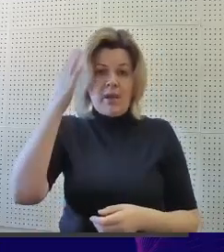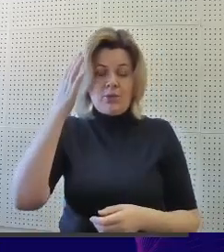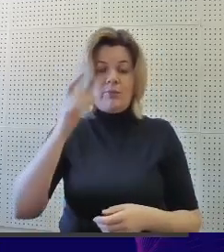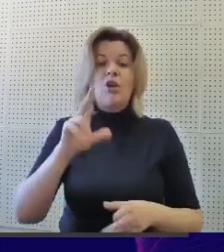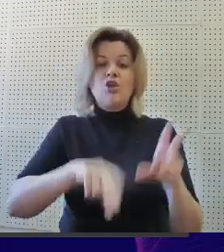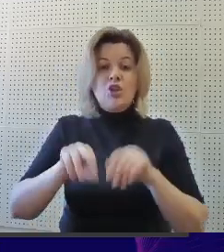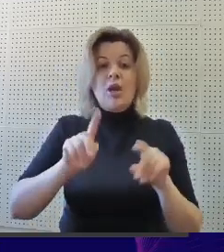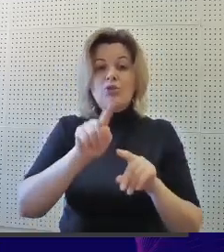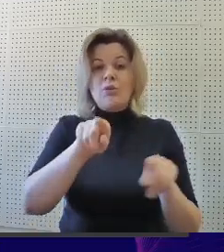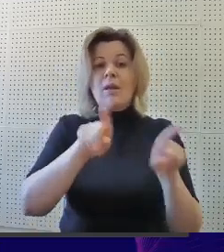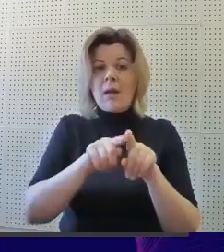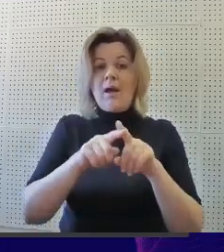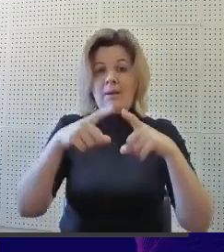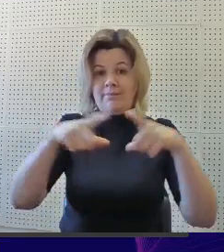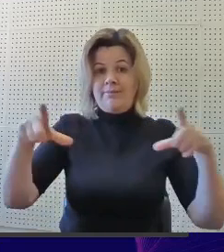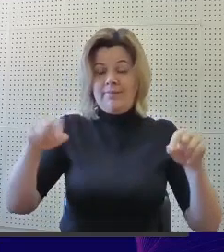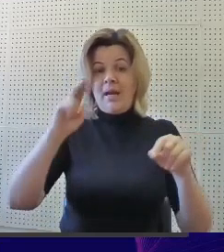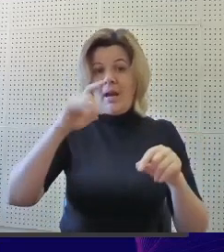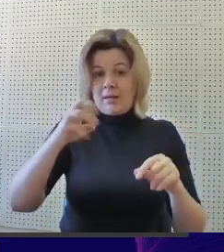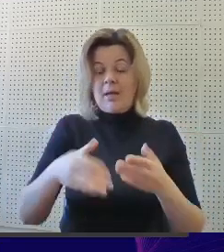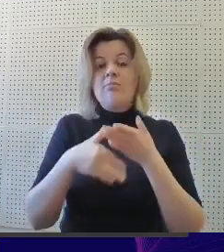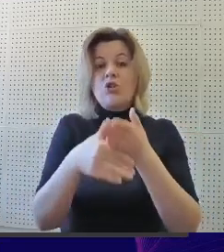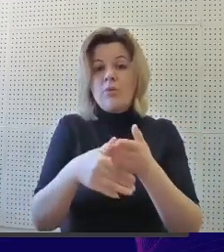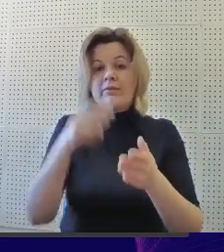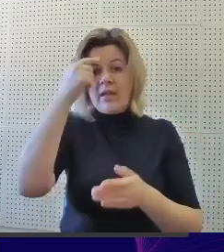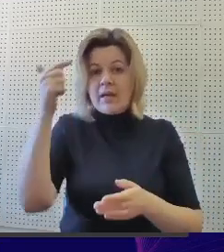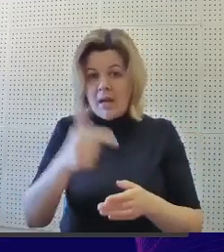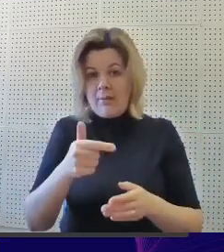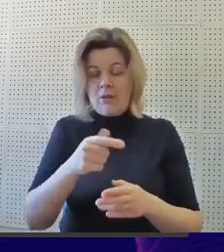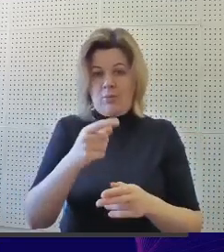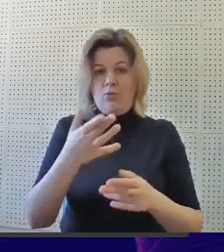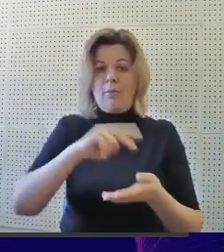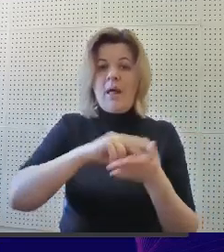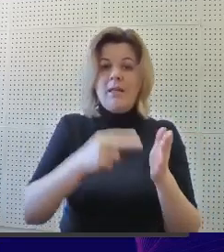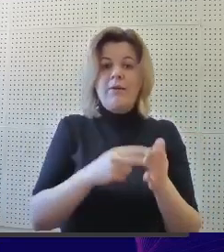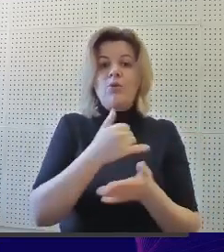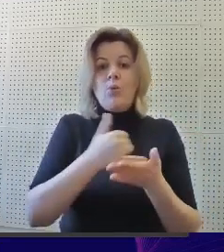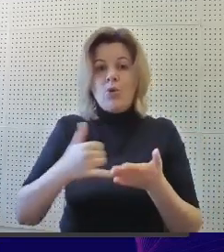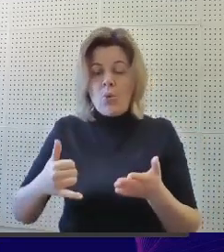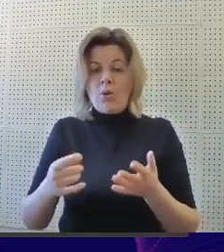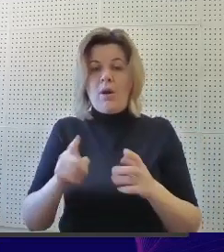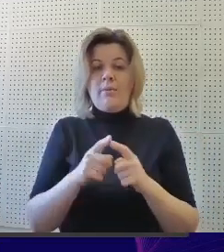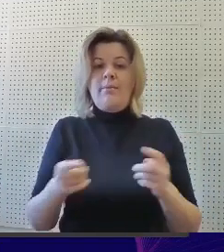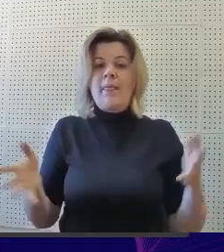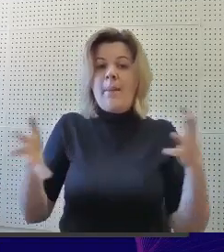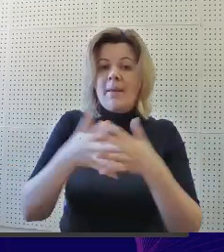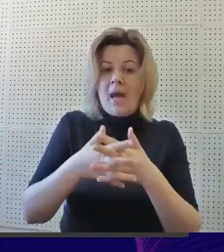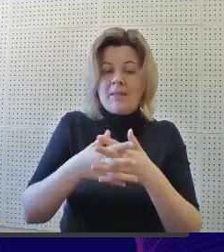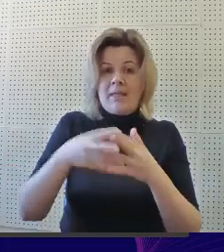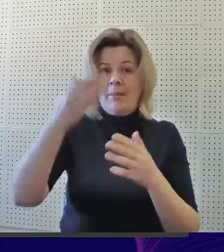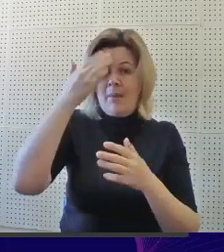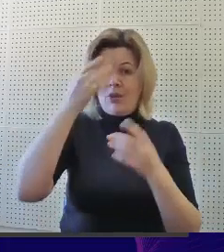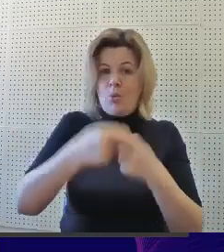Считаем, что наличие такой карты способствует грамотному выстраиванию урока, комбинации методик